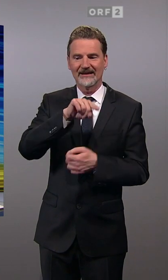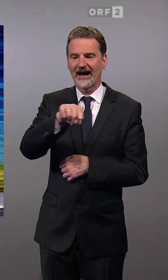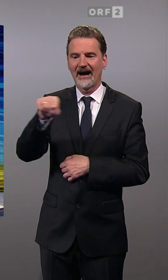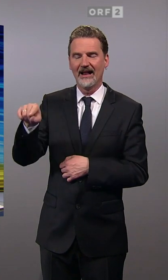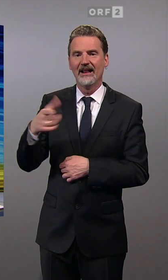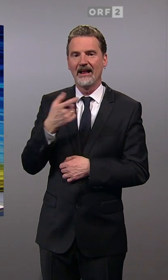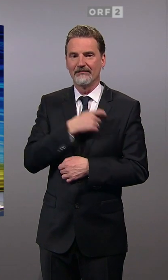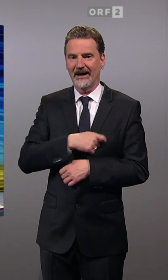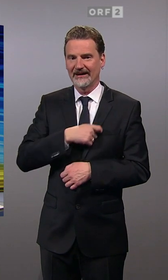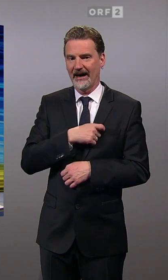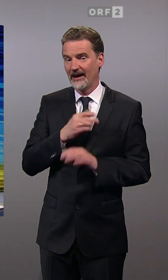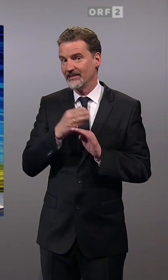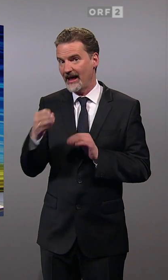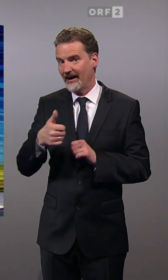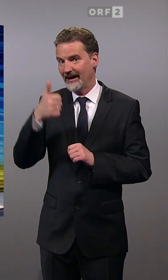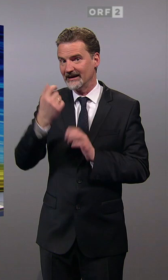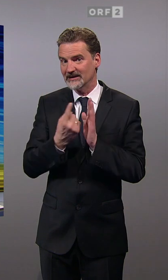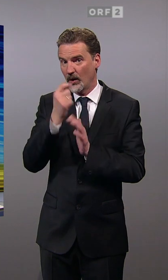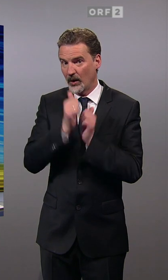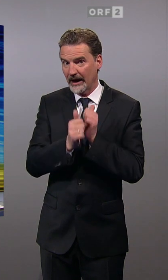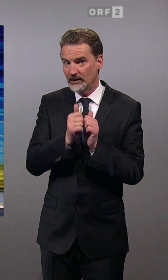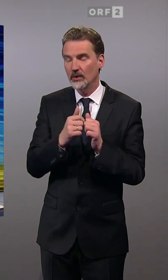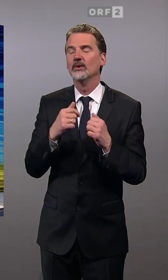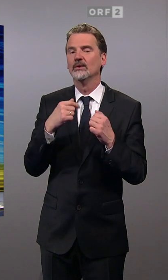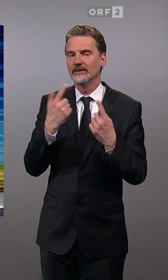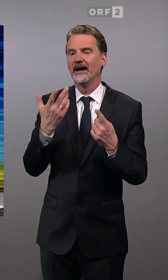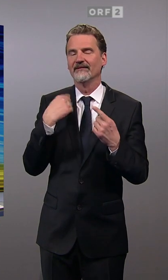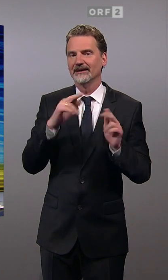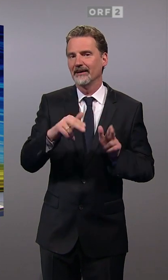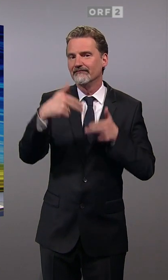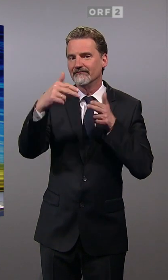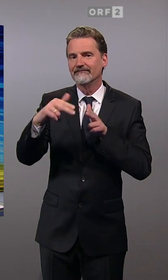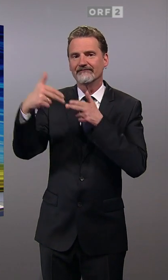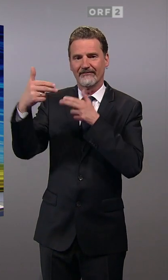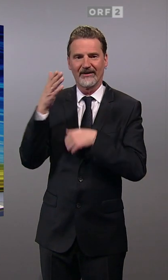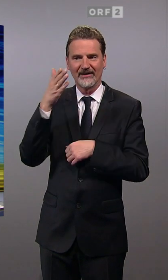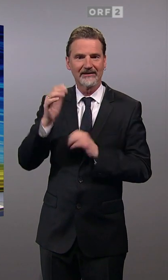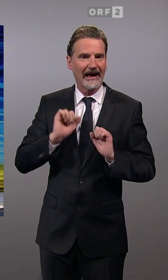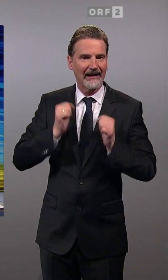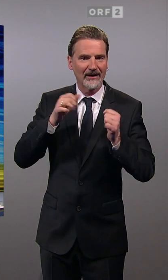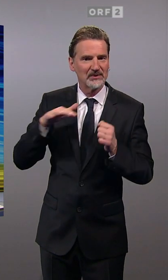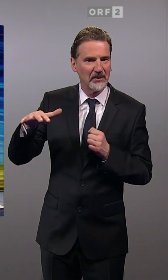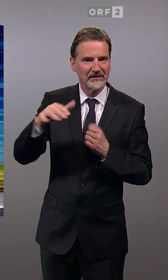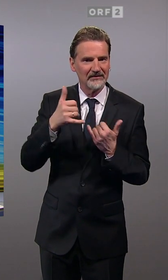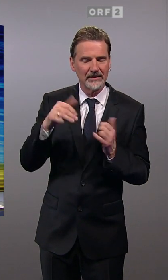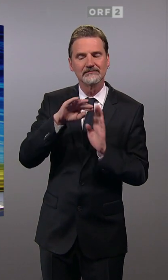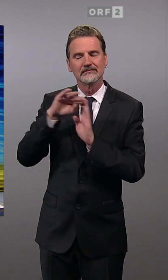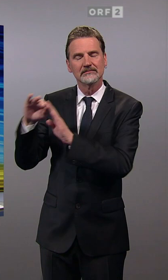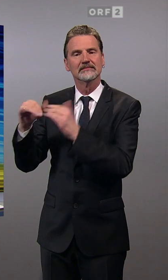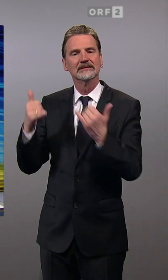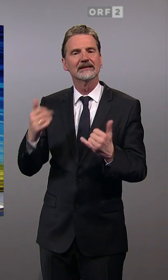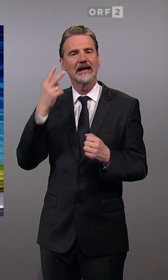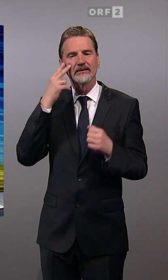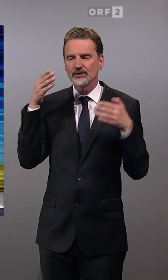unmittelbar nach der ersten Hochrechnung wieder zu den Reaktionen der Parteien schalten. Wir schauen uns jetzt einmal genauer an, wie die Wahlberechtigten in